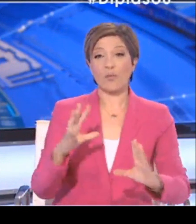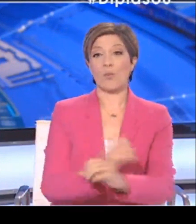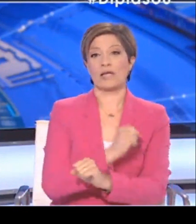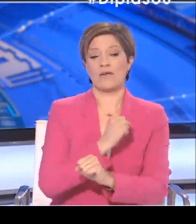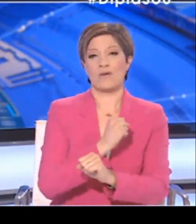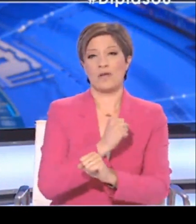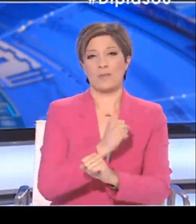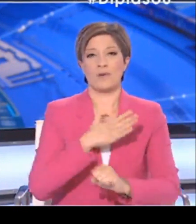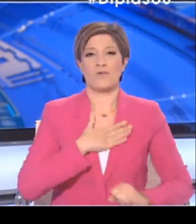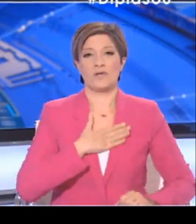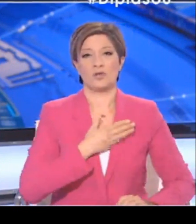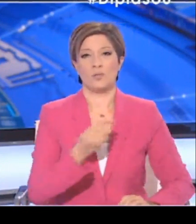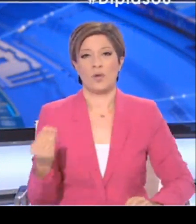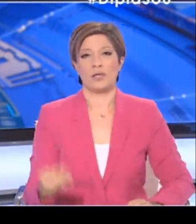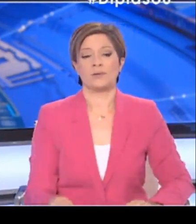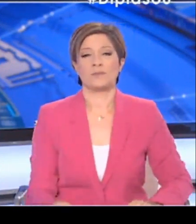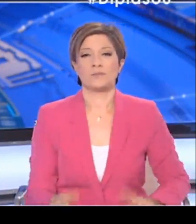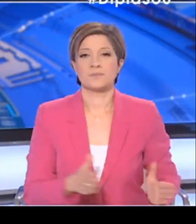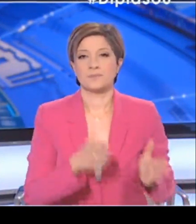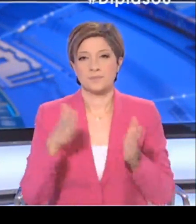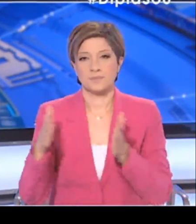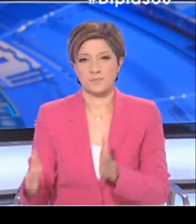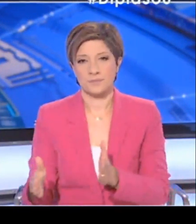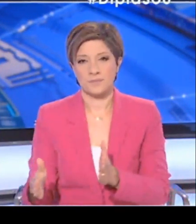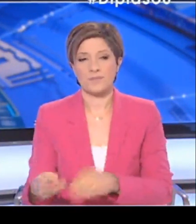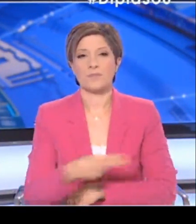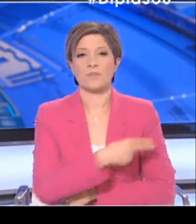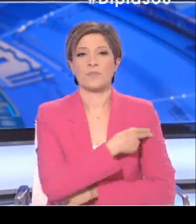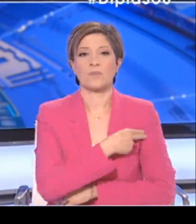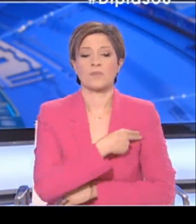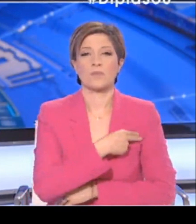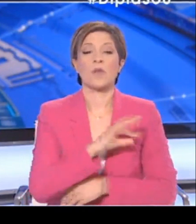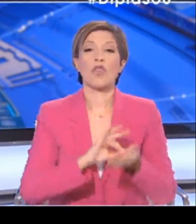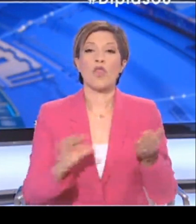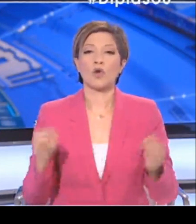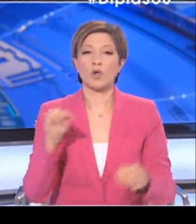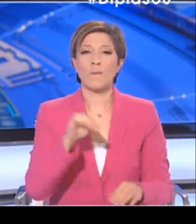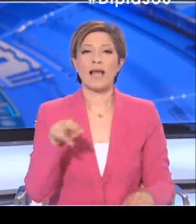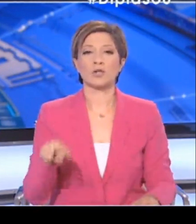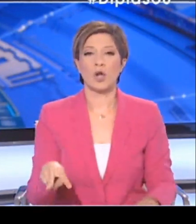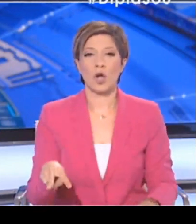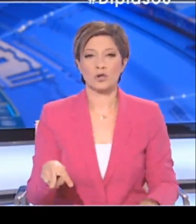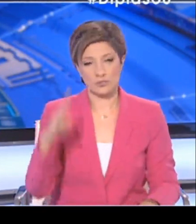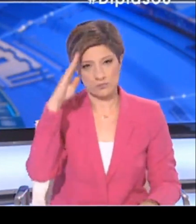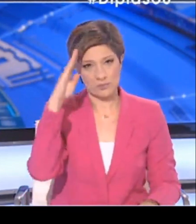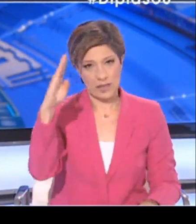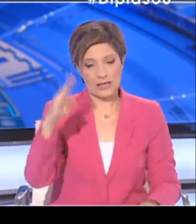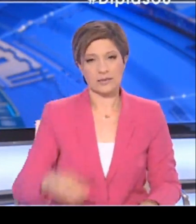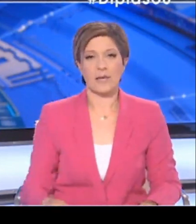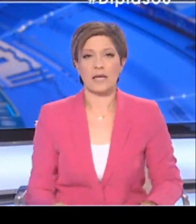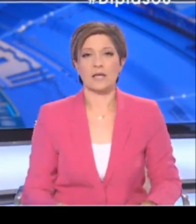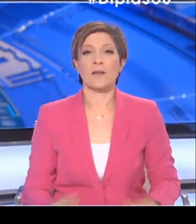αυτόν το διάστημα. Σας ευχαριστώ πολύ. Είχει ο λόγος στον δόκτωρα Μάριο Λοΐζου. Καλησπέρα σας.